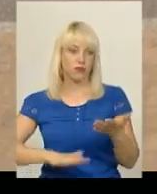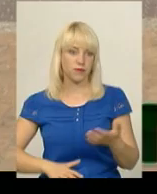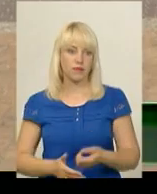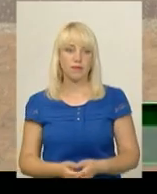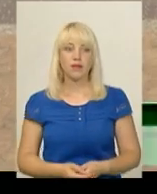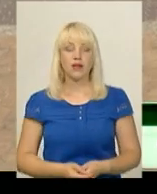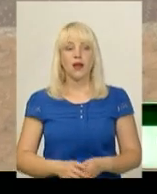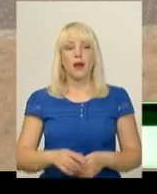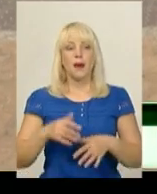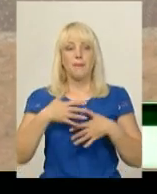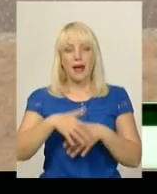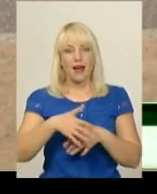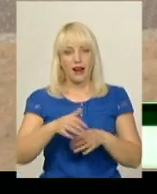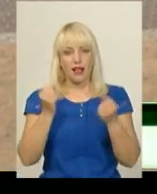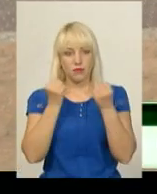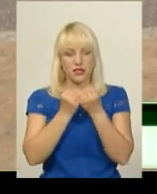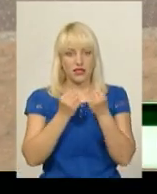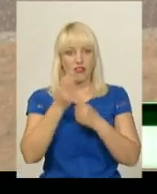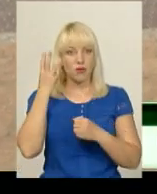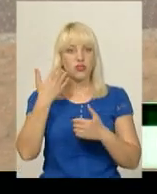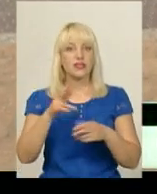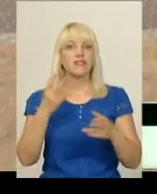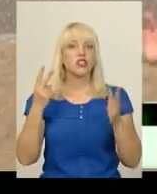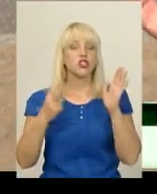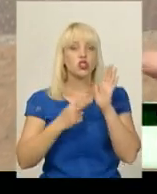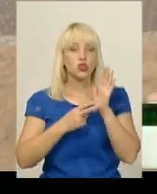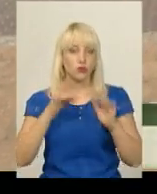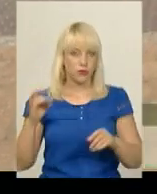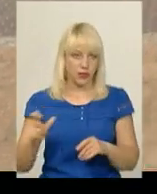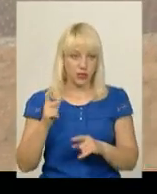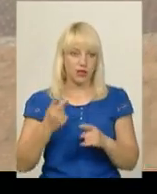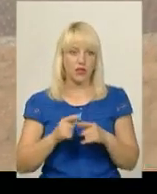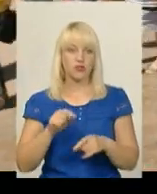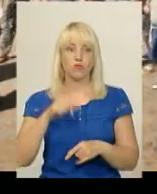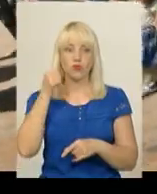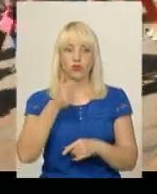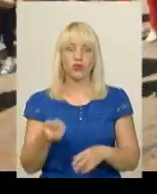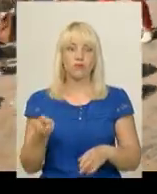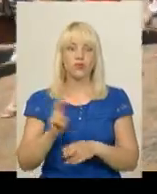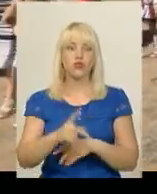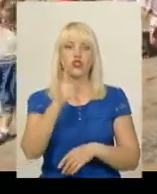близнят відбувся у Хмельницькому в сьоме. Цього року на нього прийшли майже 100 пар близнюків.